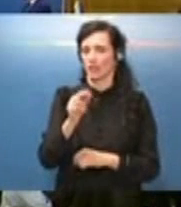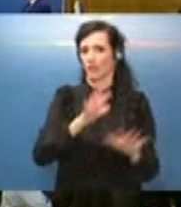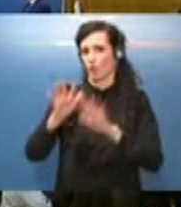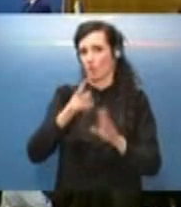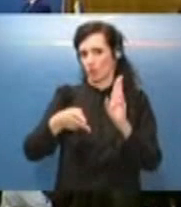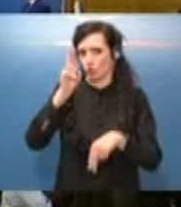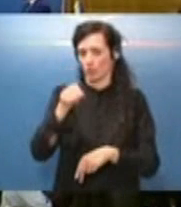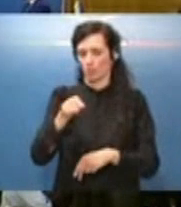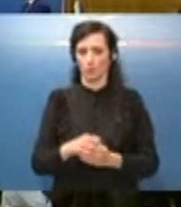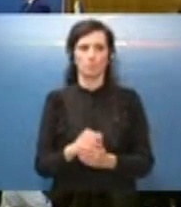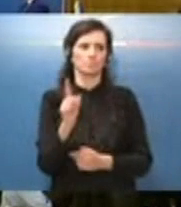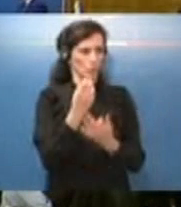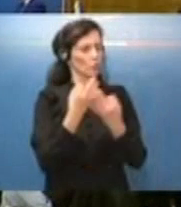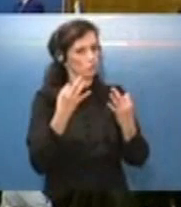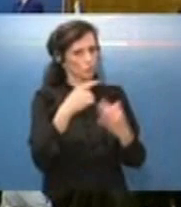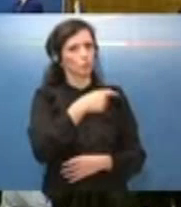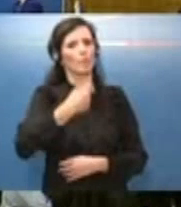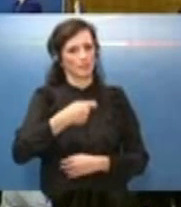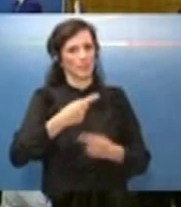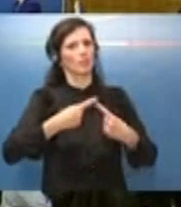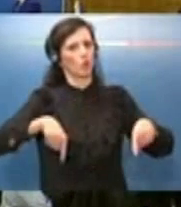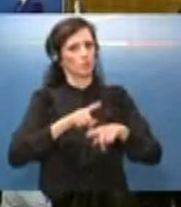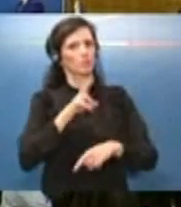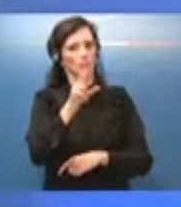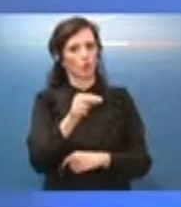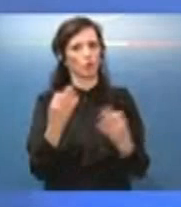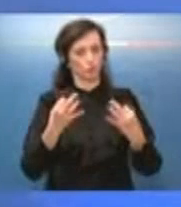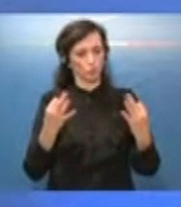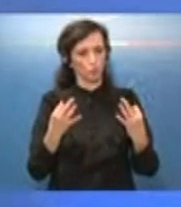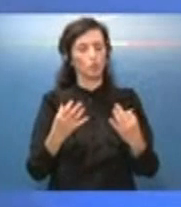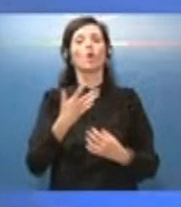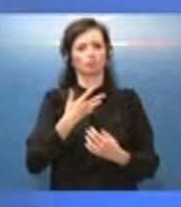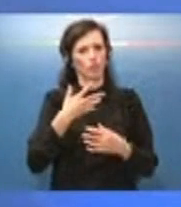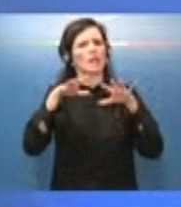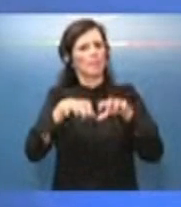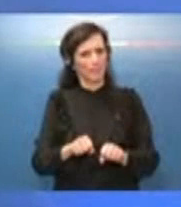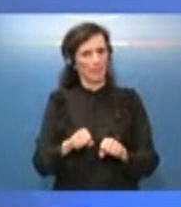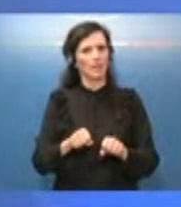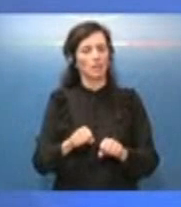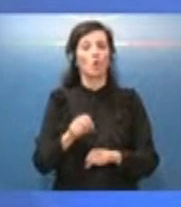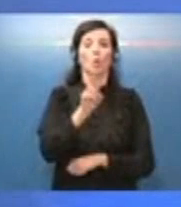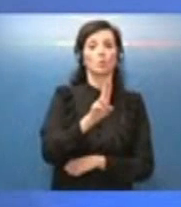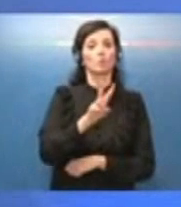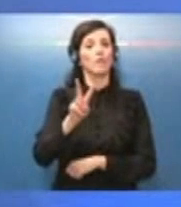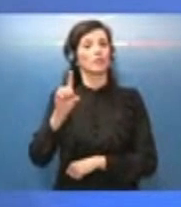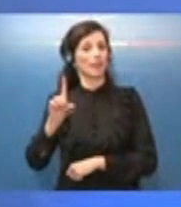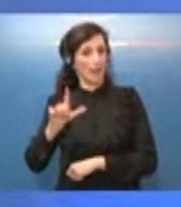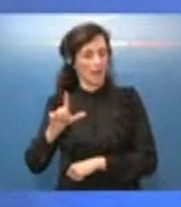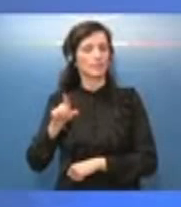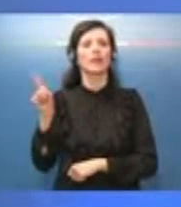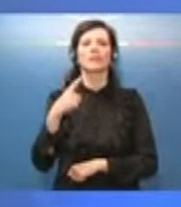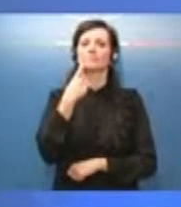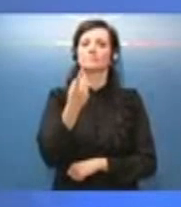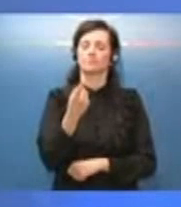è giustissimo quello che dice il Presidente del Consiglio c'è un impegno da parte di Ursula von der Leyen che il governo italiano